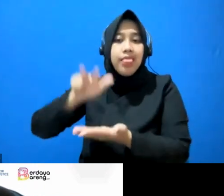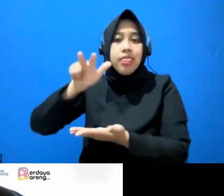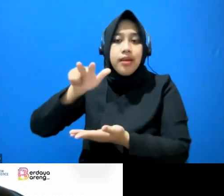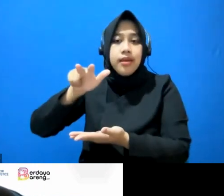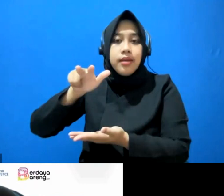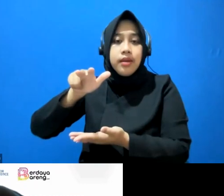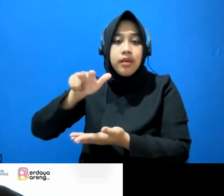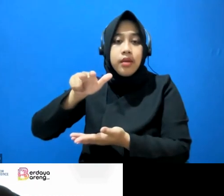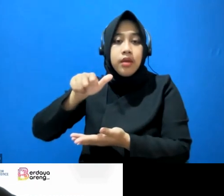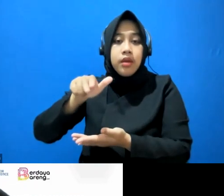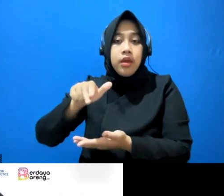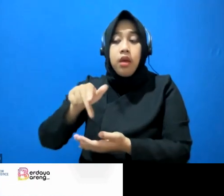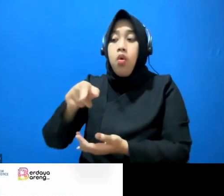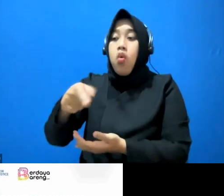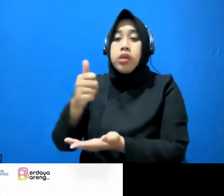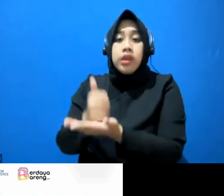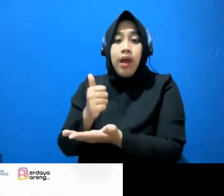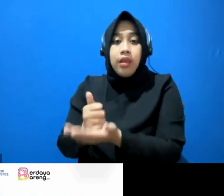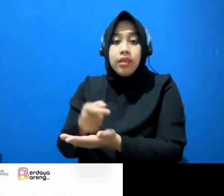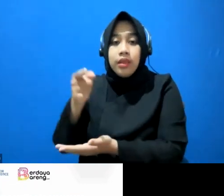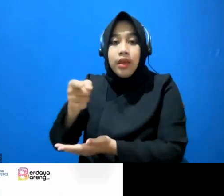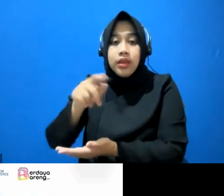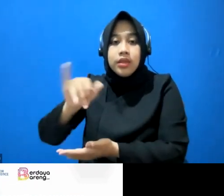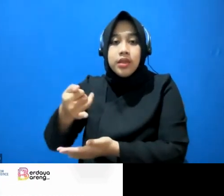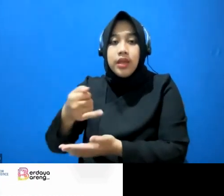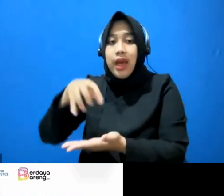Dijadikan tempat belajar. nasib orang.